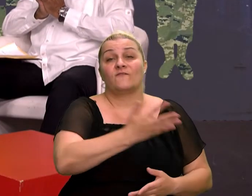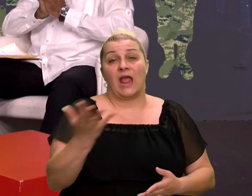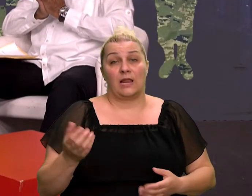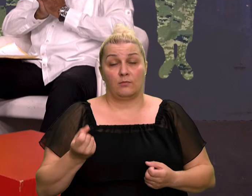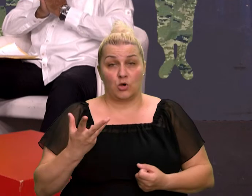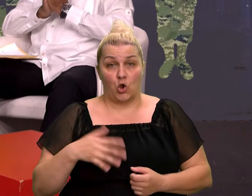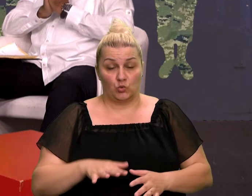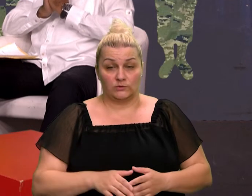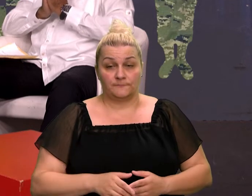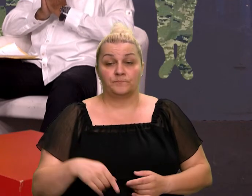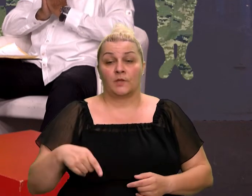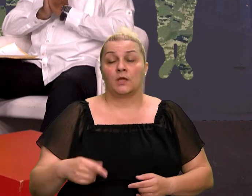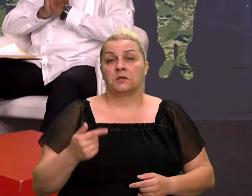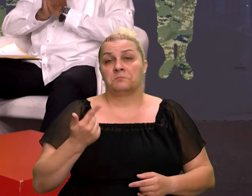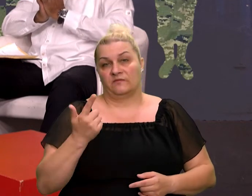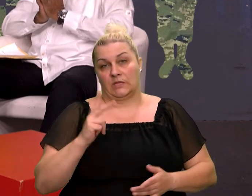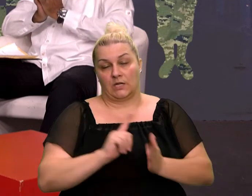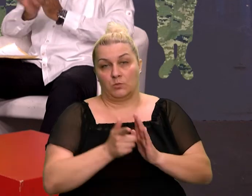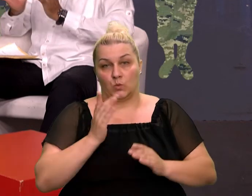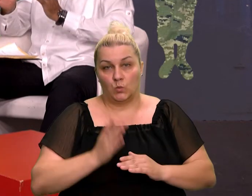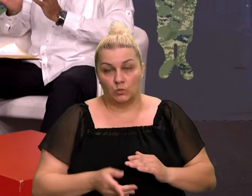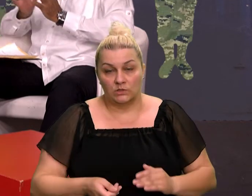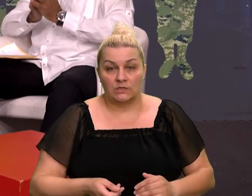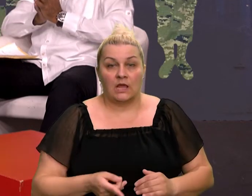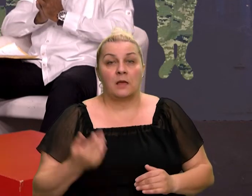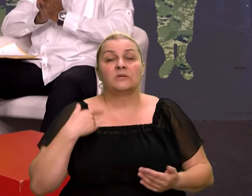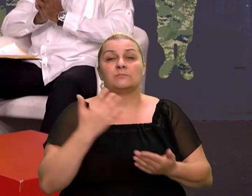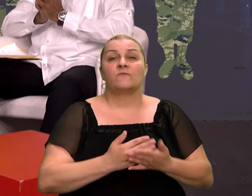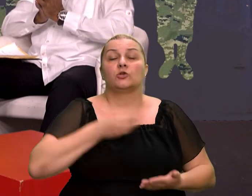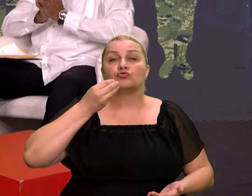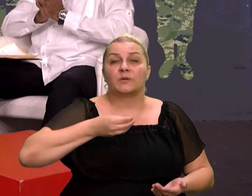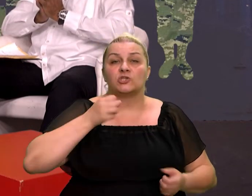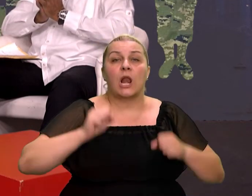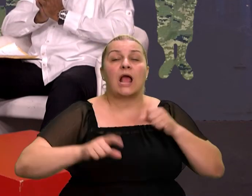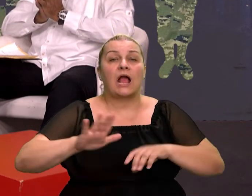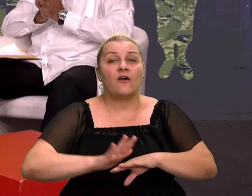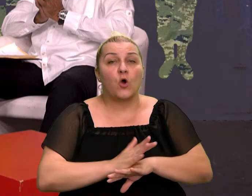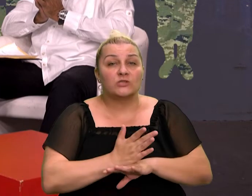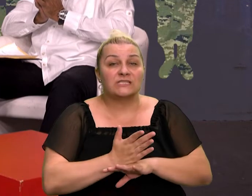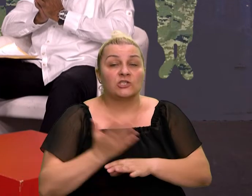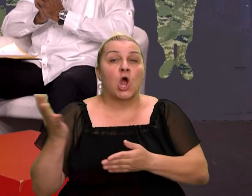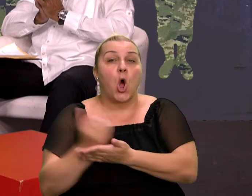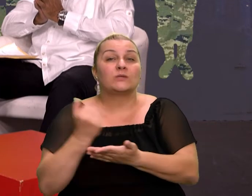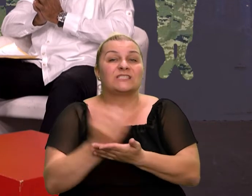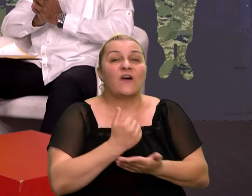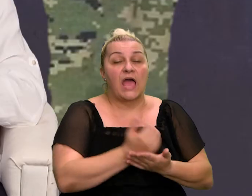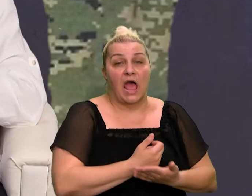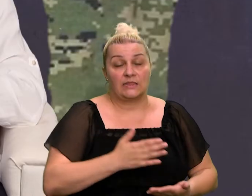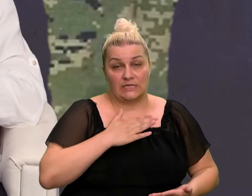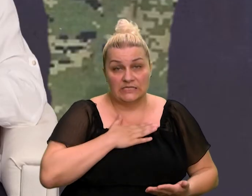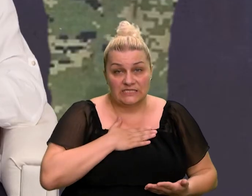tri minute emisije, već smo prišali kakav je to osjećaj osvajati ono što je tvoje, što je svoje.